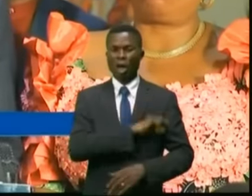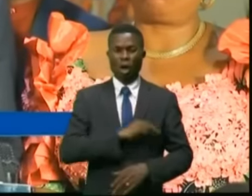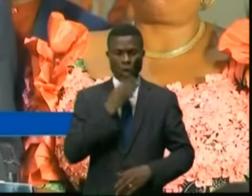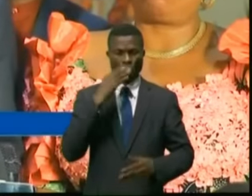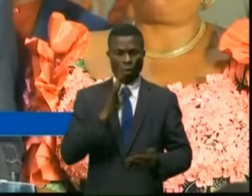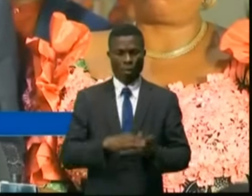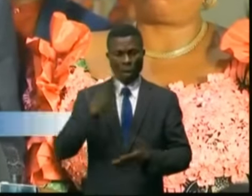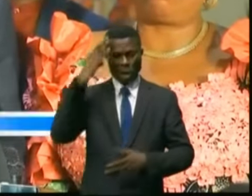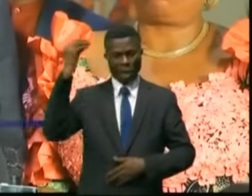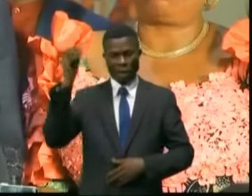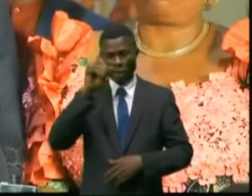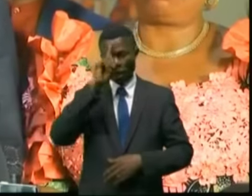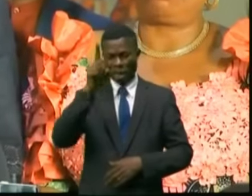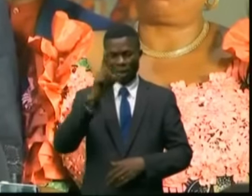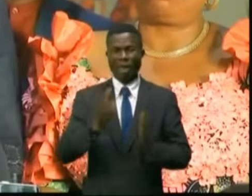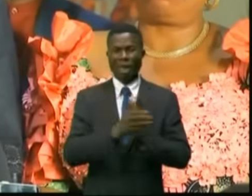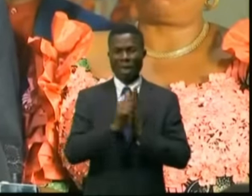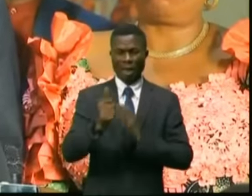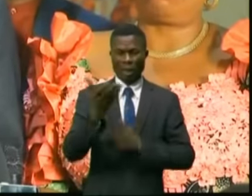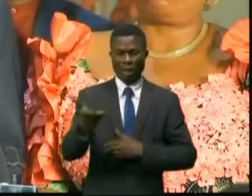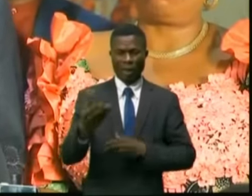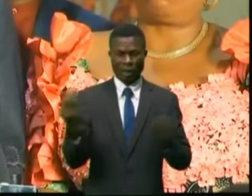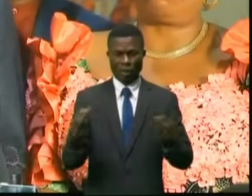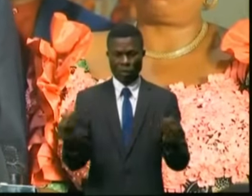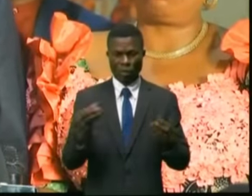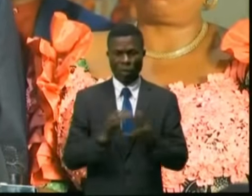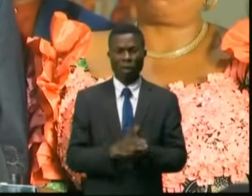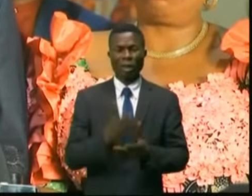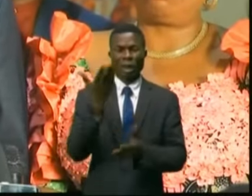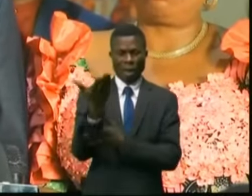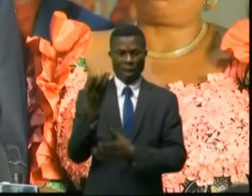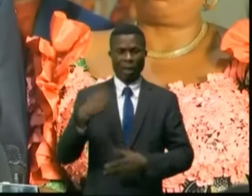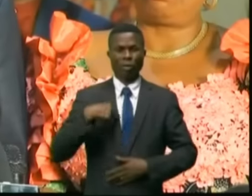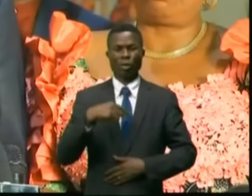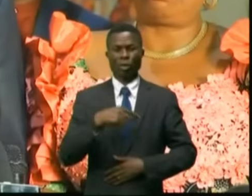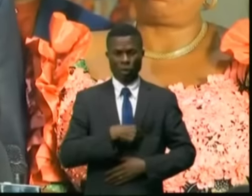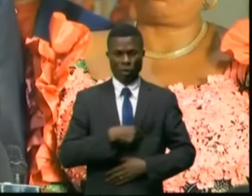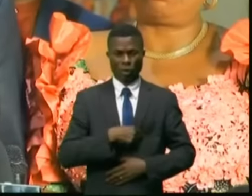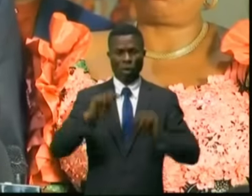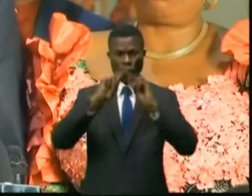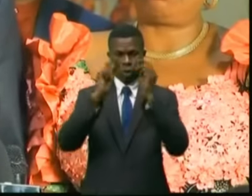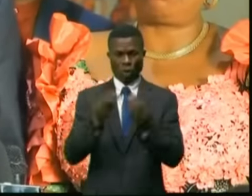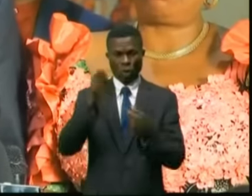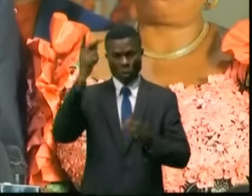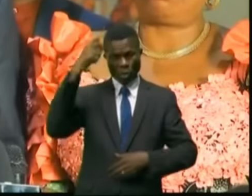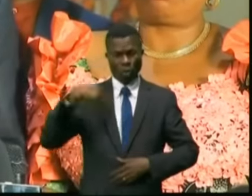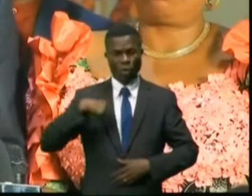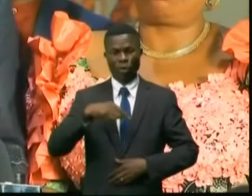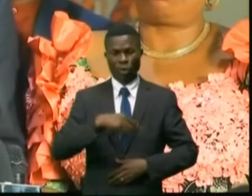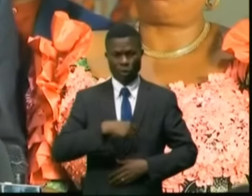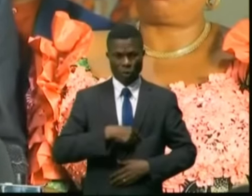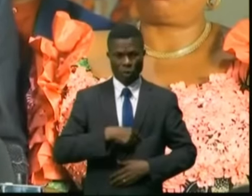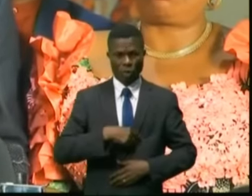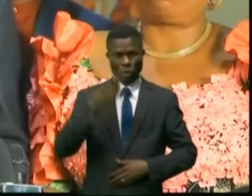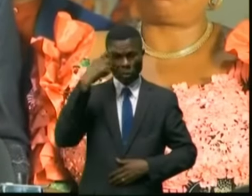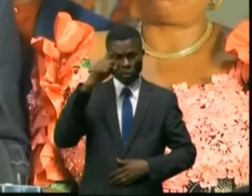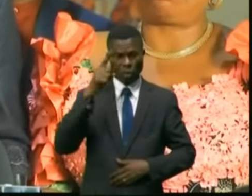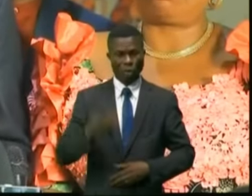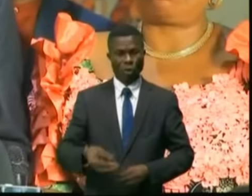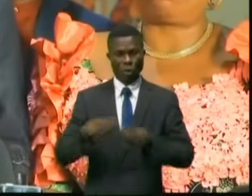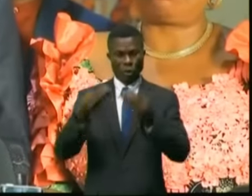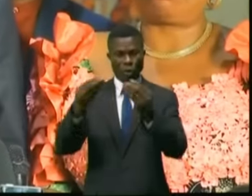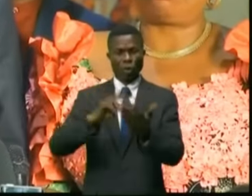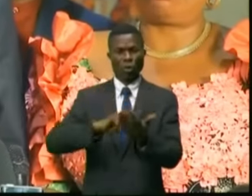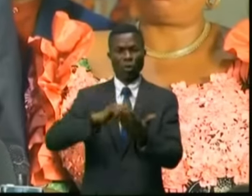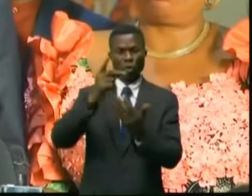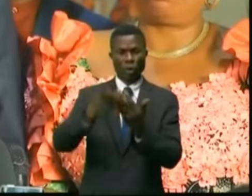expertise, qui ont une compétence. Et c la raison pour laquelle elle a demandé à notre regroupement de devoir lui faire des